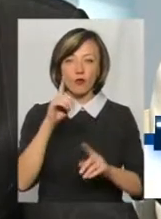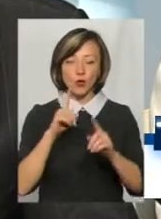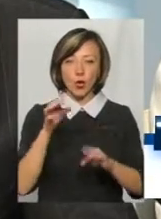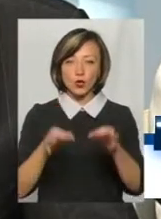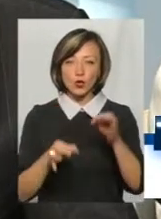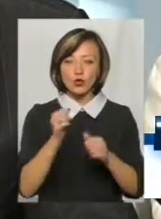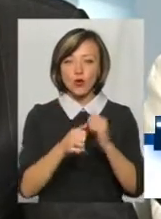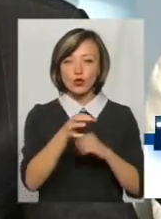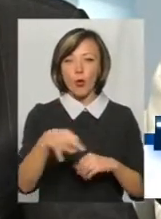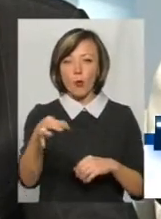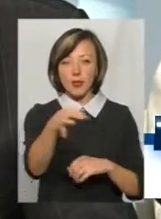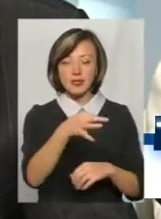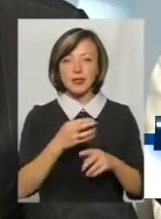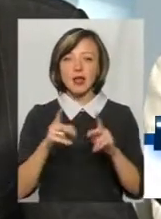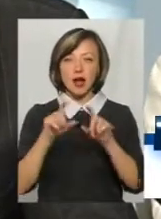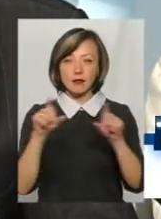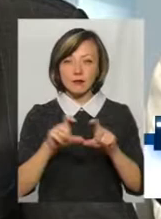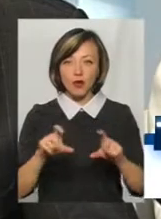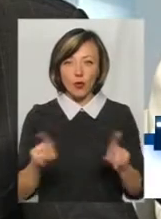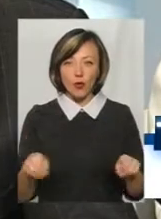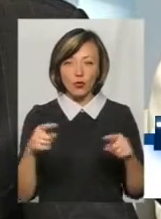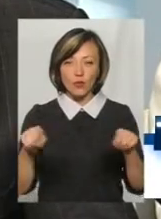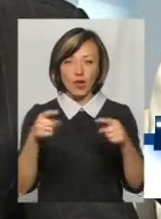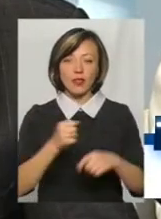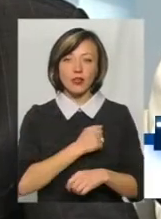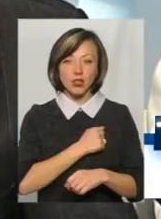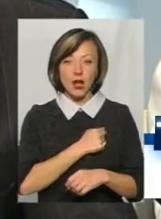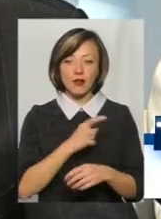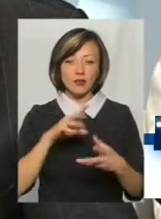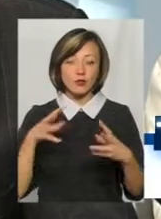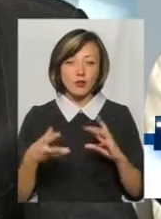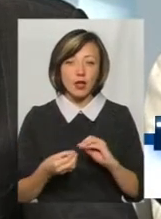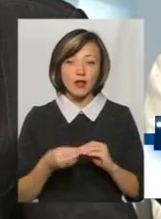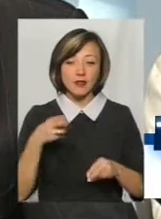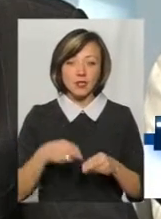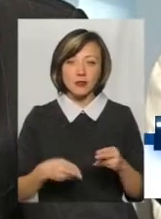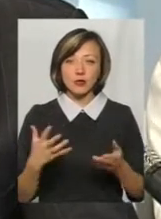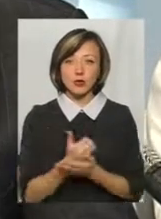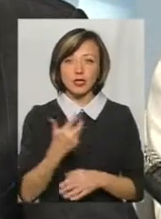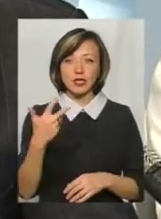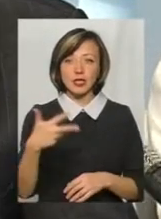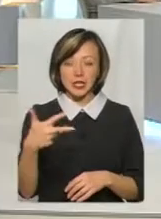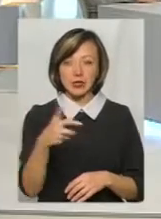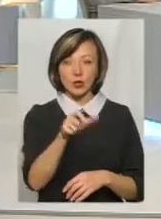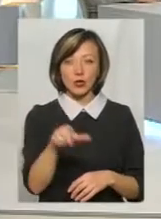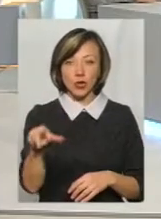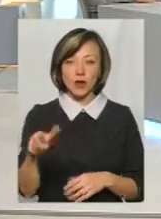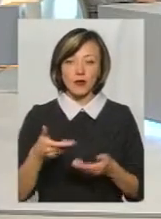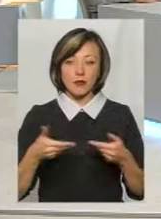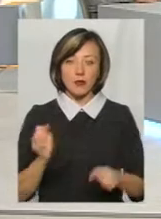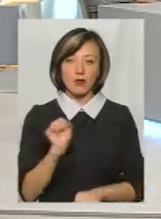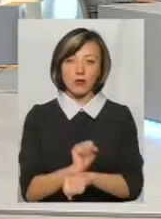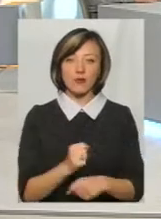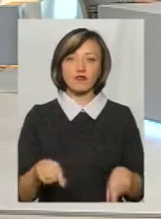як ця інституція оновлювалася. І на виході вийшло так, що все-таки тридцятка тих людей, яких ми блокували,